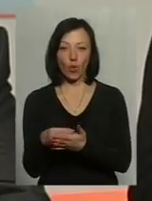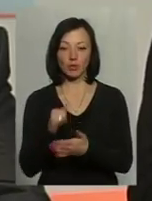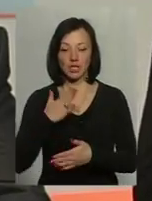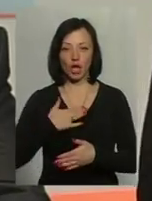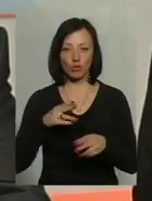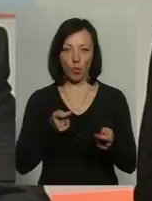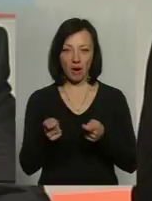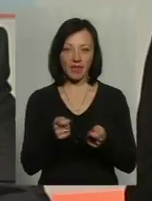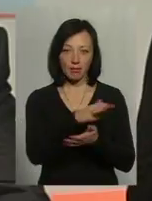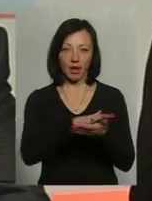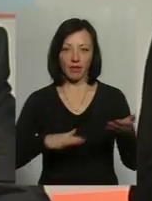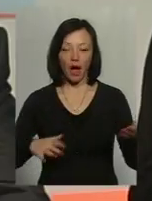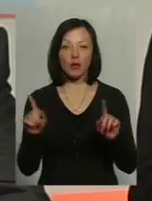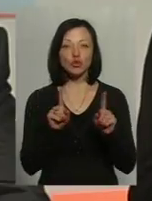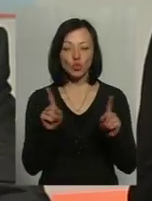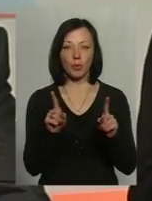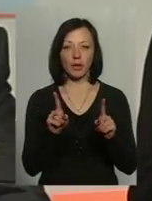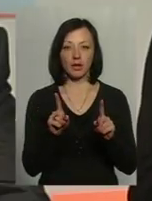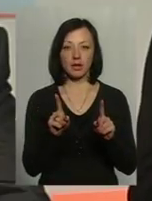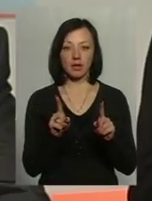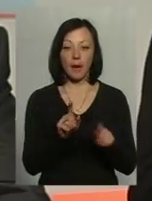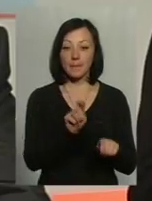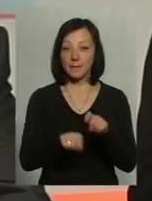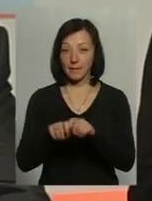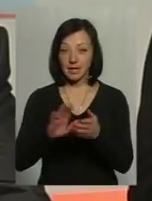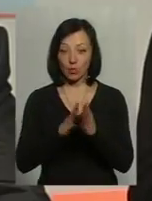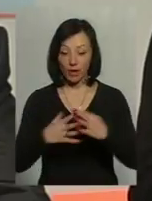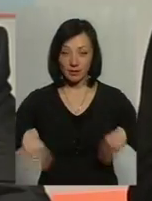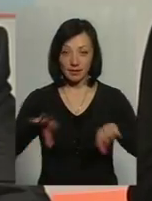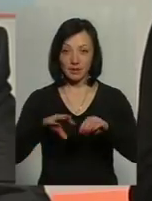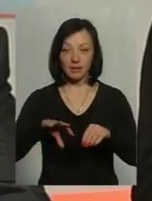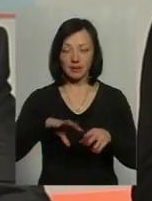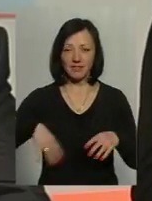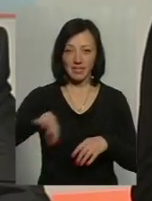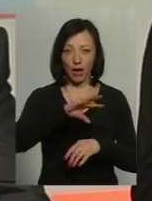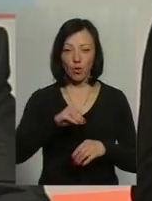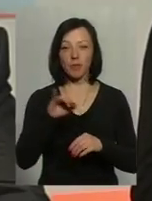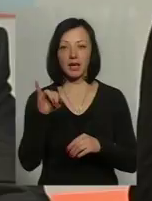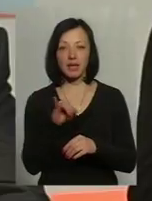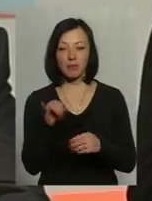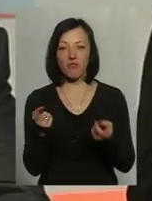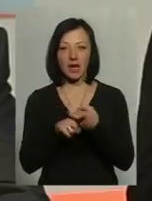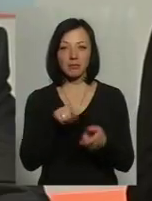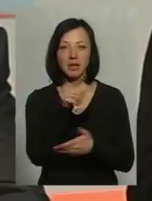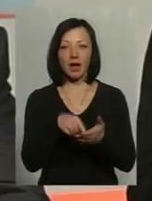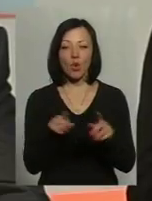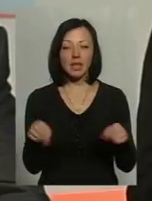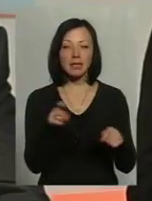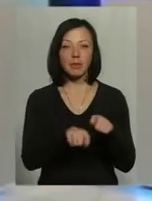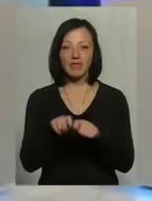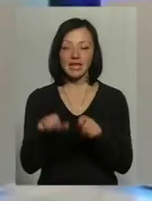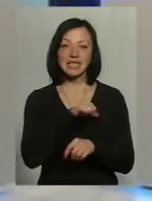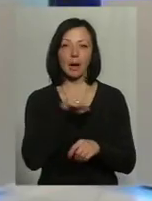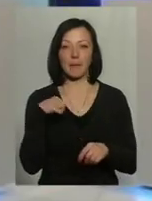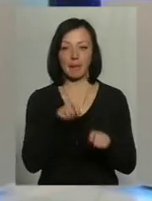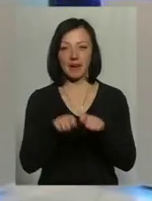нашим управлінням і так далі, з метою і моніторингу ситуації, оскільки там пов'язані питання з організацією перевірок, і безпосередньо самими